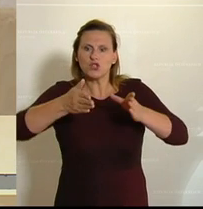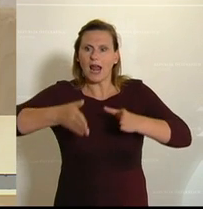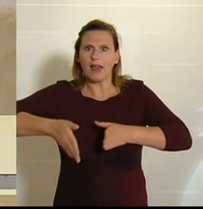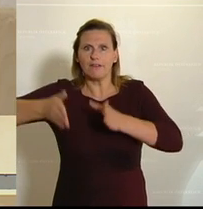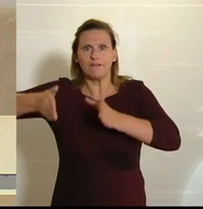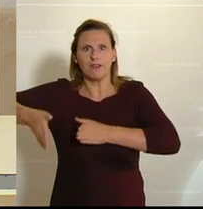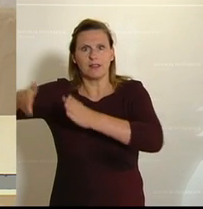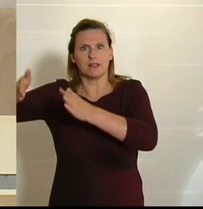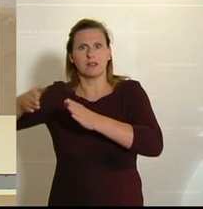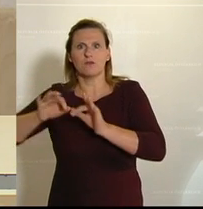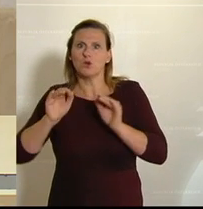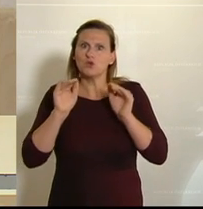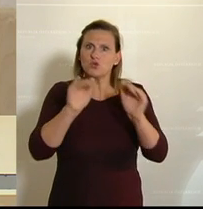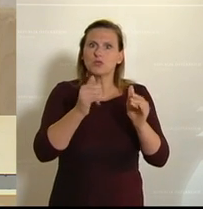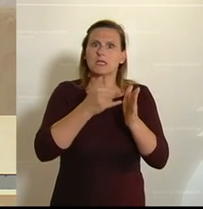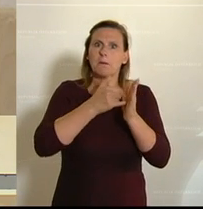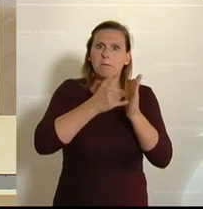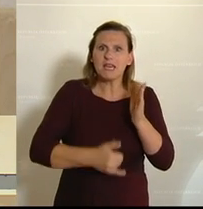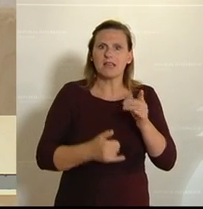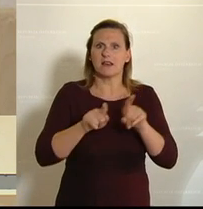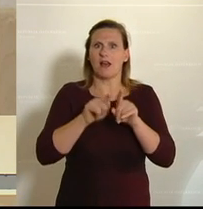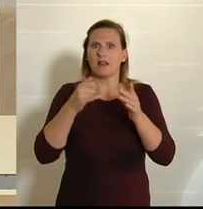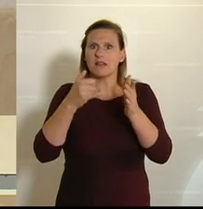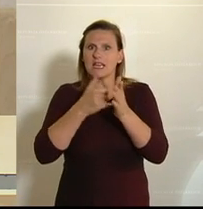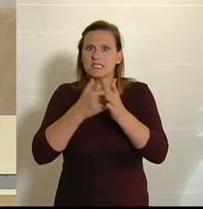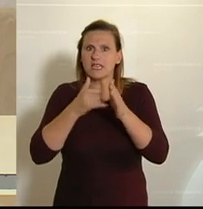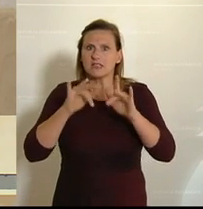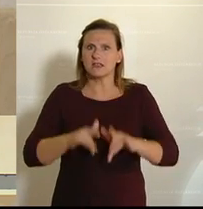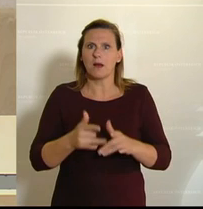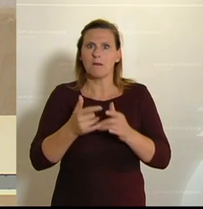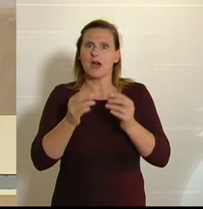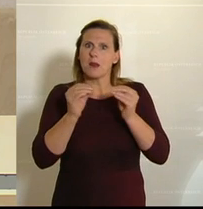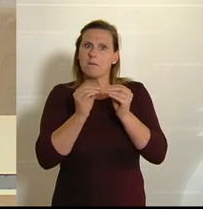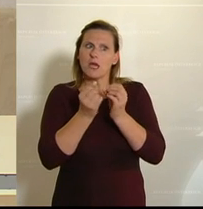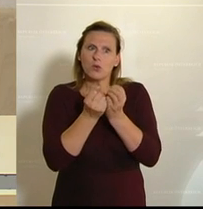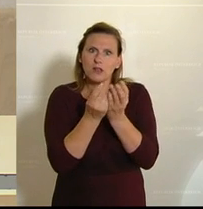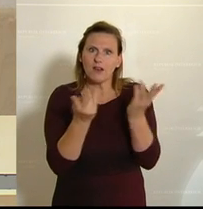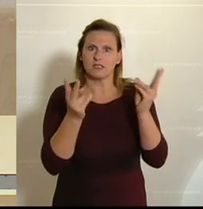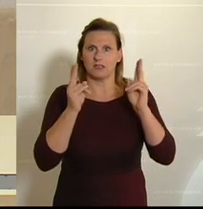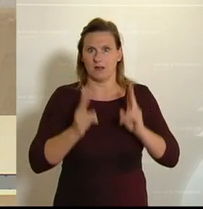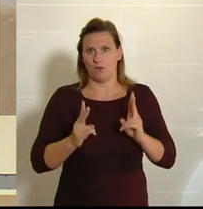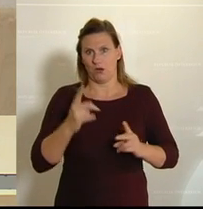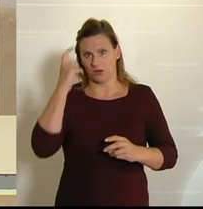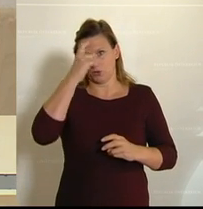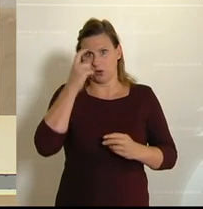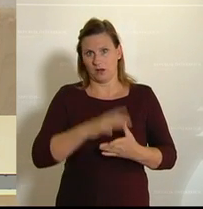Schutzräume für Bienen und andere Insekten sowie insgesamt mehr Biodiversität zu sorgen.